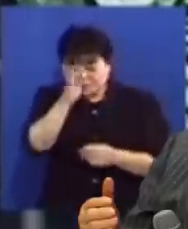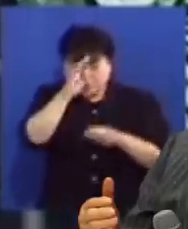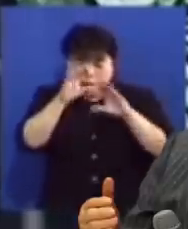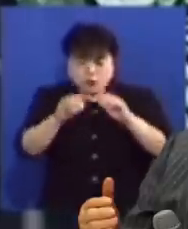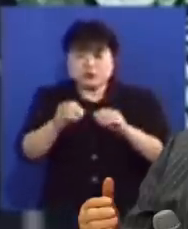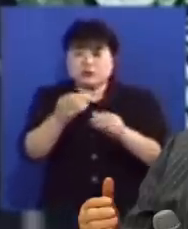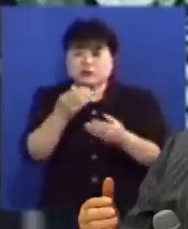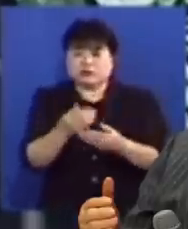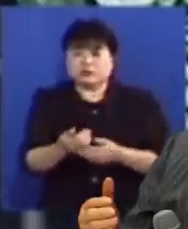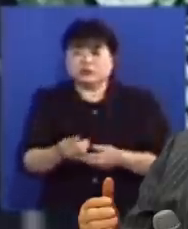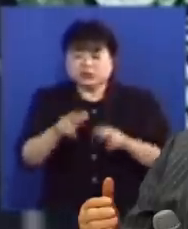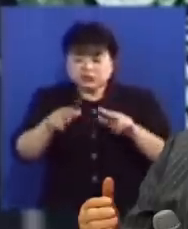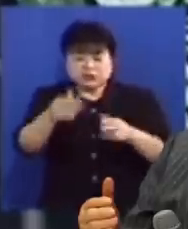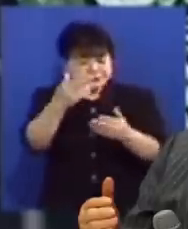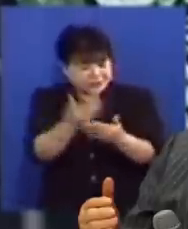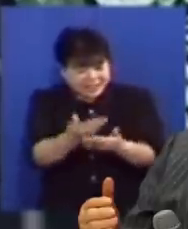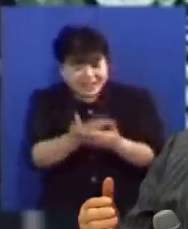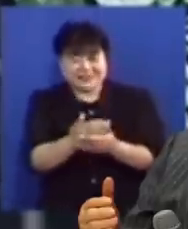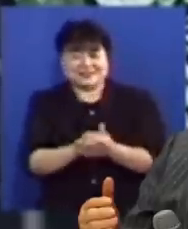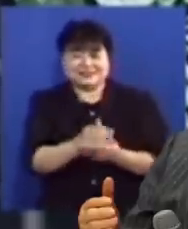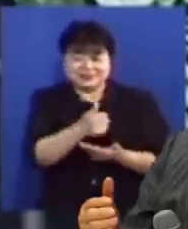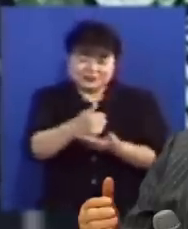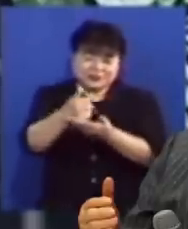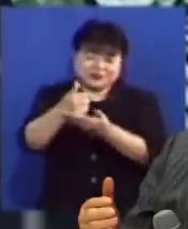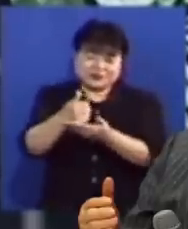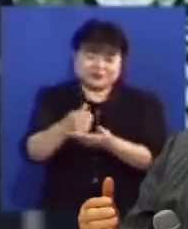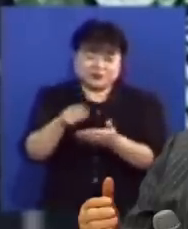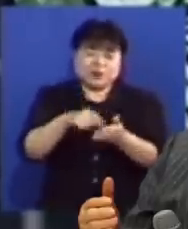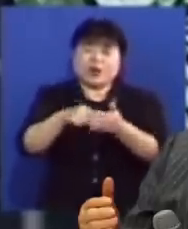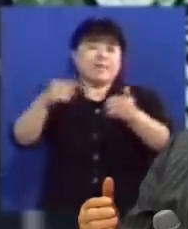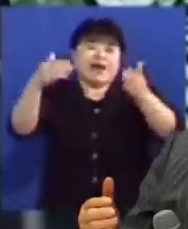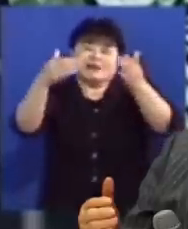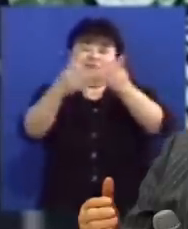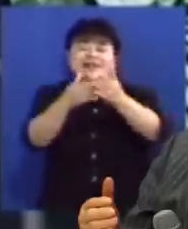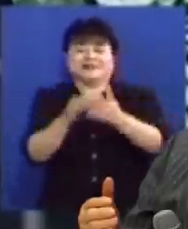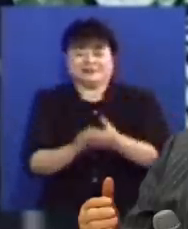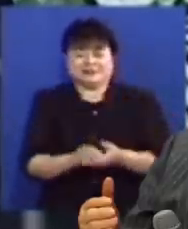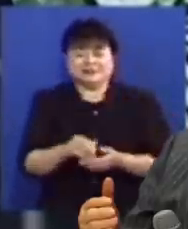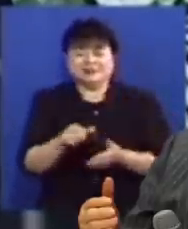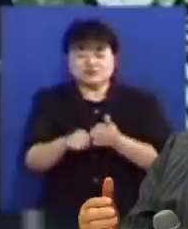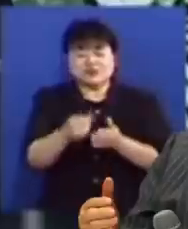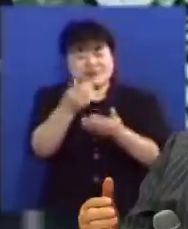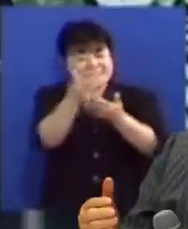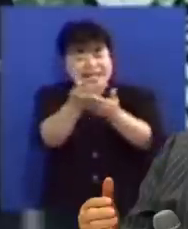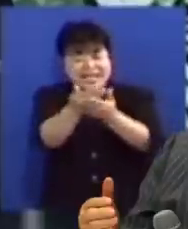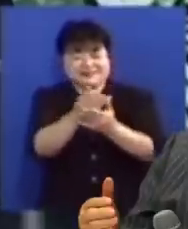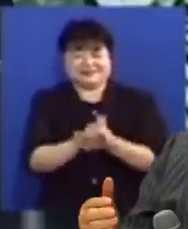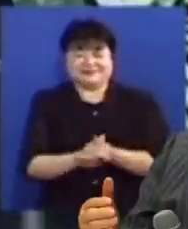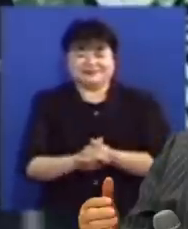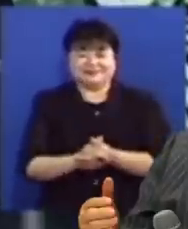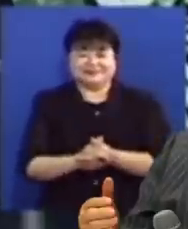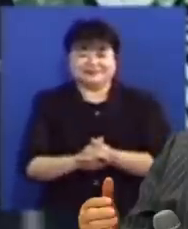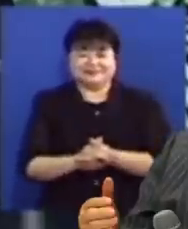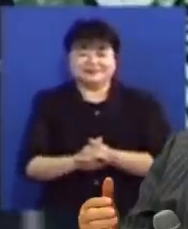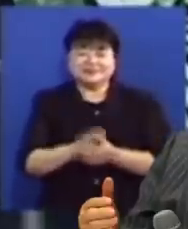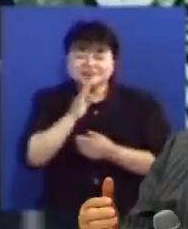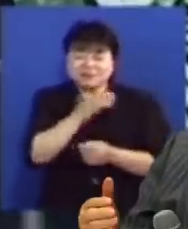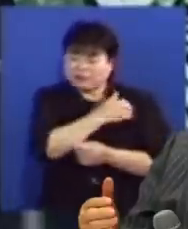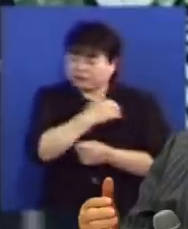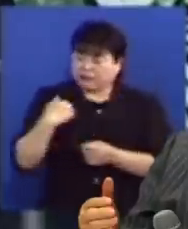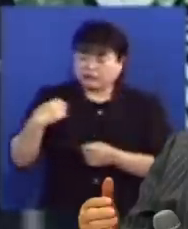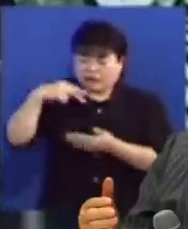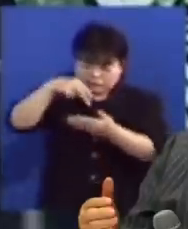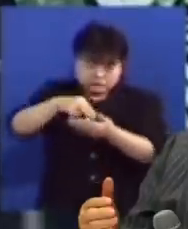달라고 하는데 이미 우리 주님이 돈 다 지불해놓은 것을 그 상품을 달라고 하는 것인데 얼마나 당당한